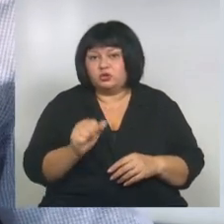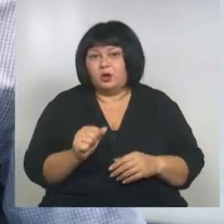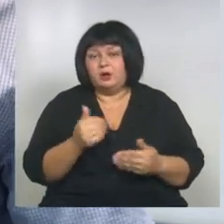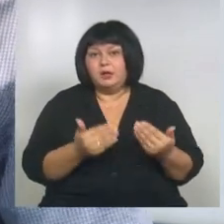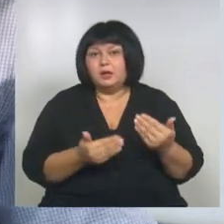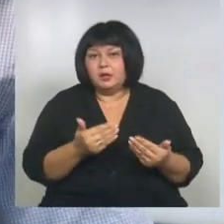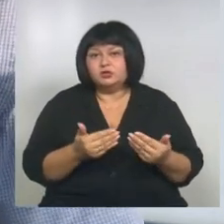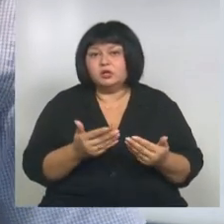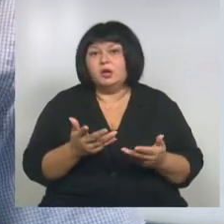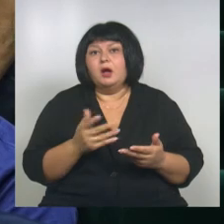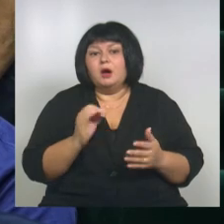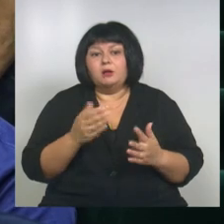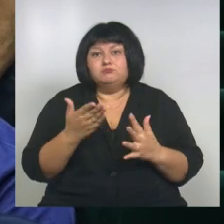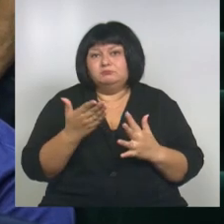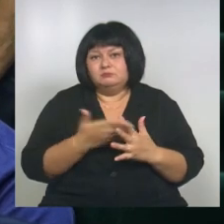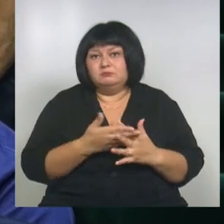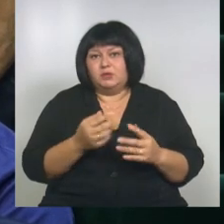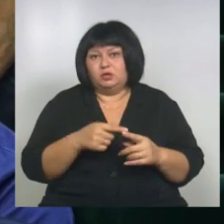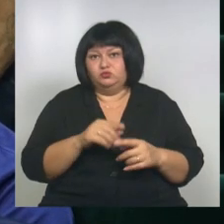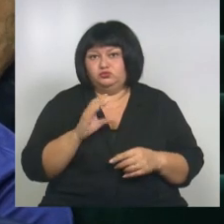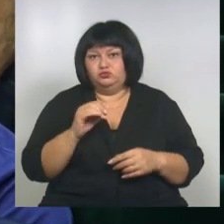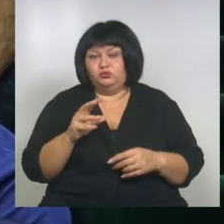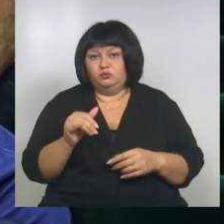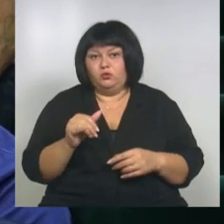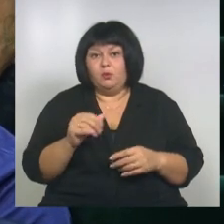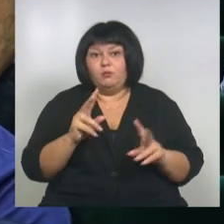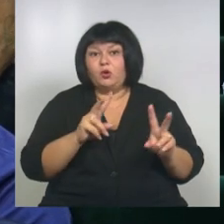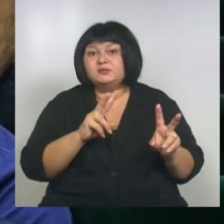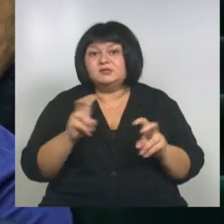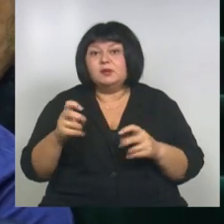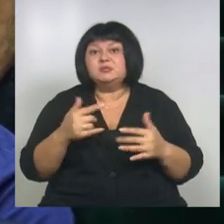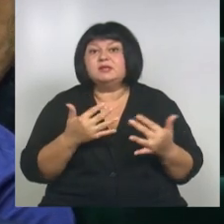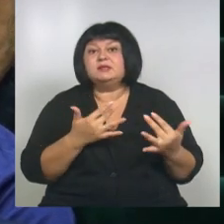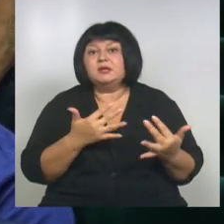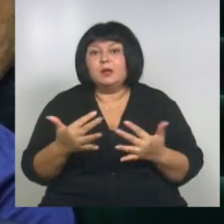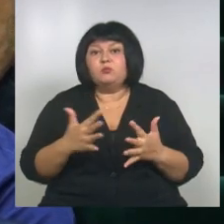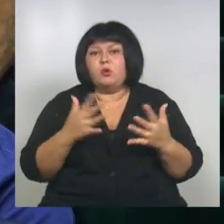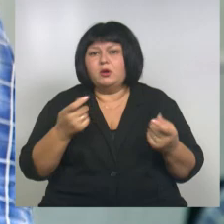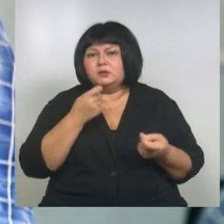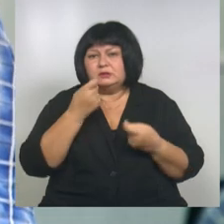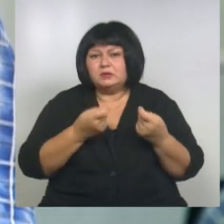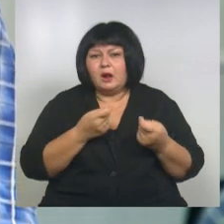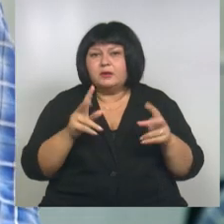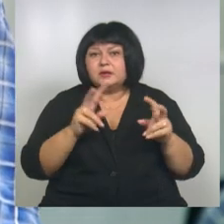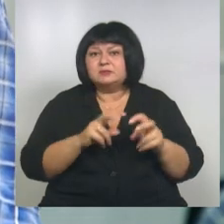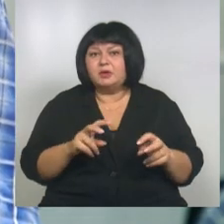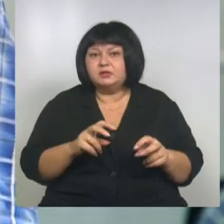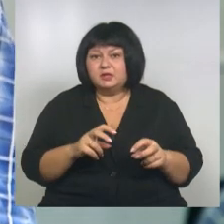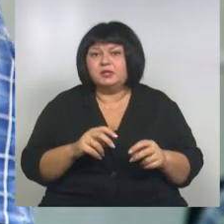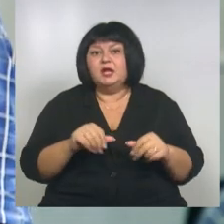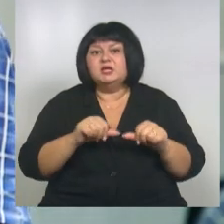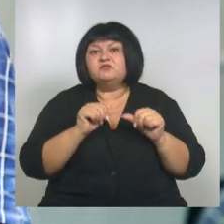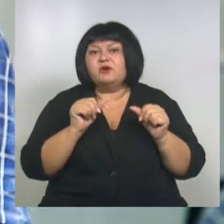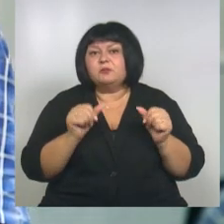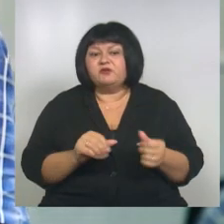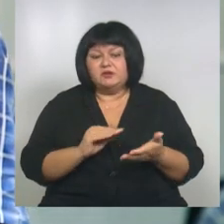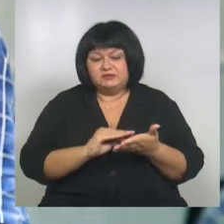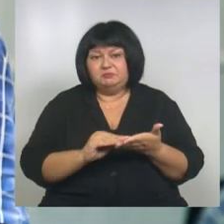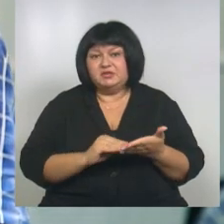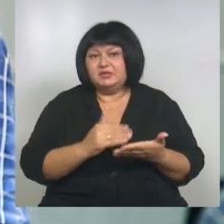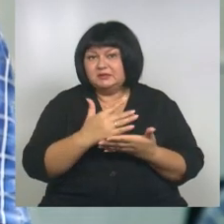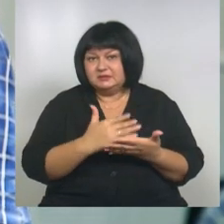раздробить эту сумму. По темам, где требуется более детальное рассмотрение, сформировали список